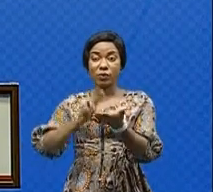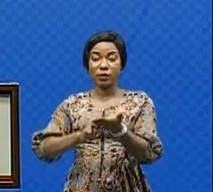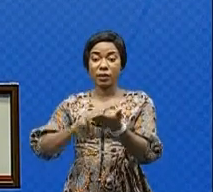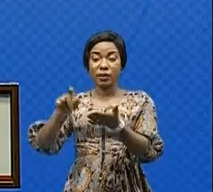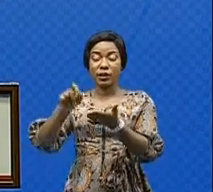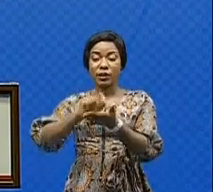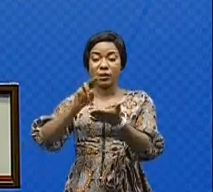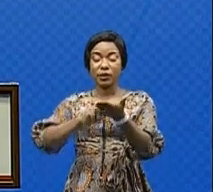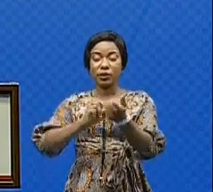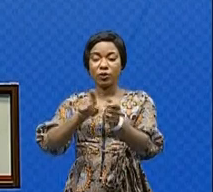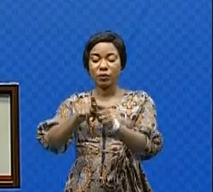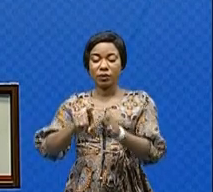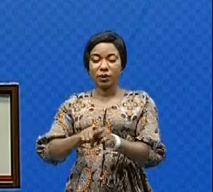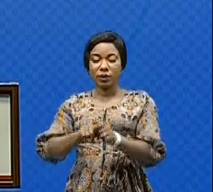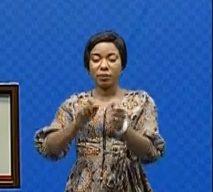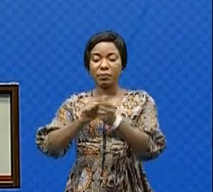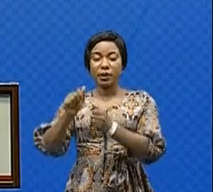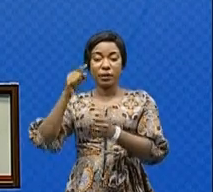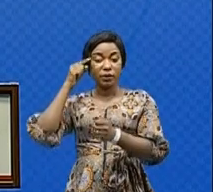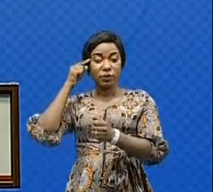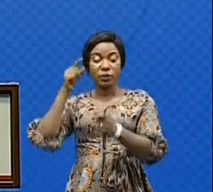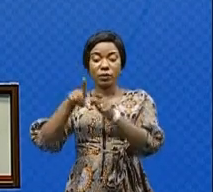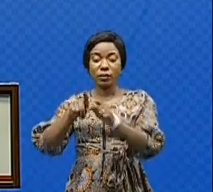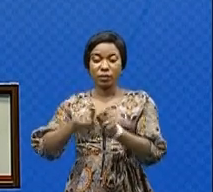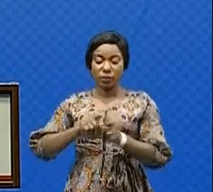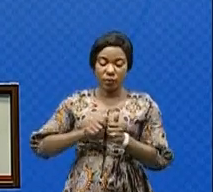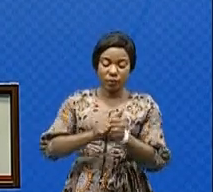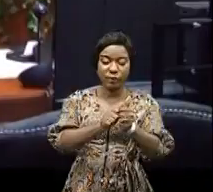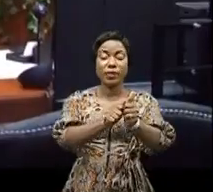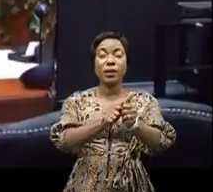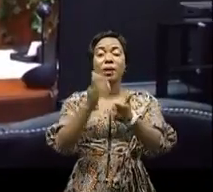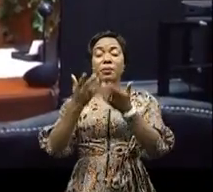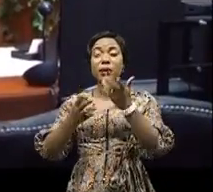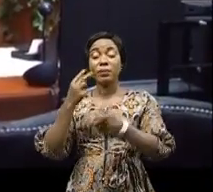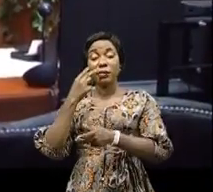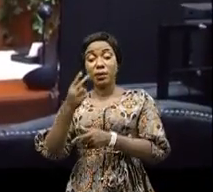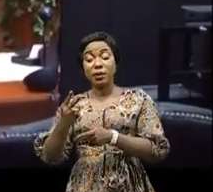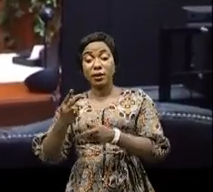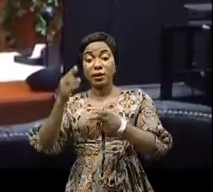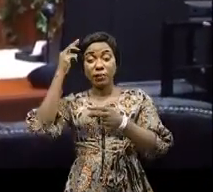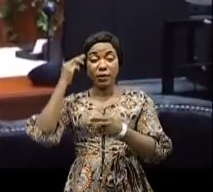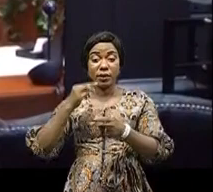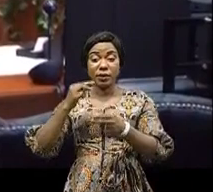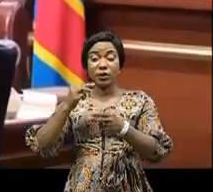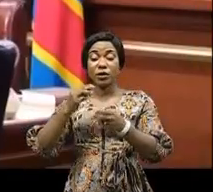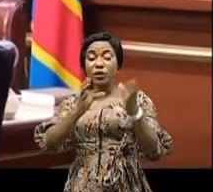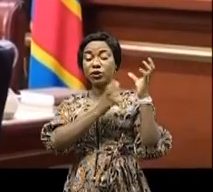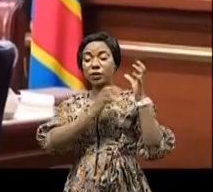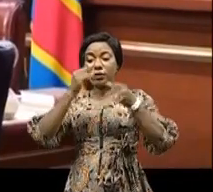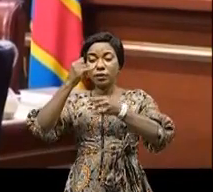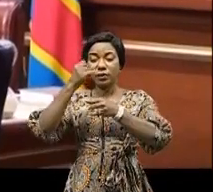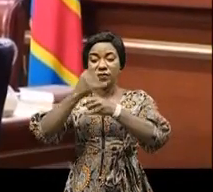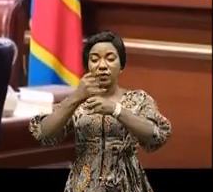-congolais et à sa poursuite. Au regard du rapport fait par le ministre en charge des infrastructures et travaux